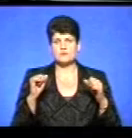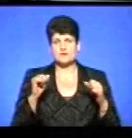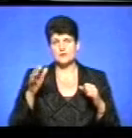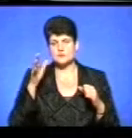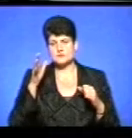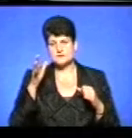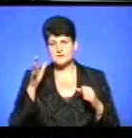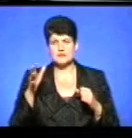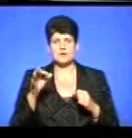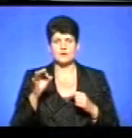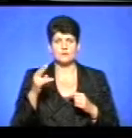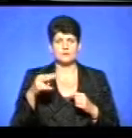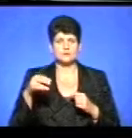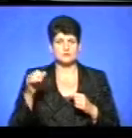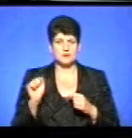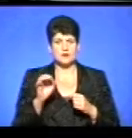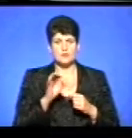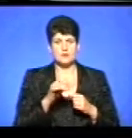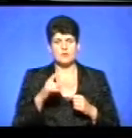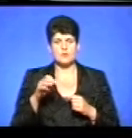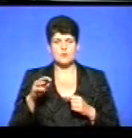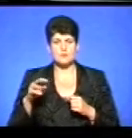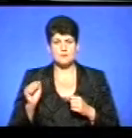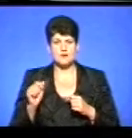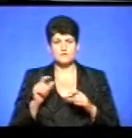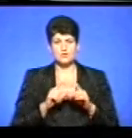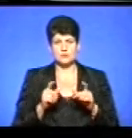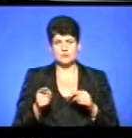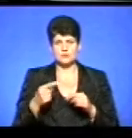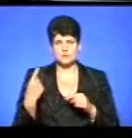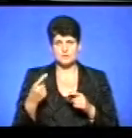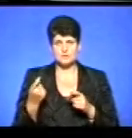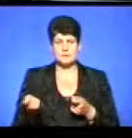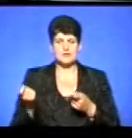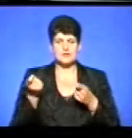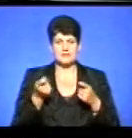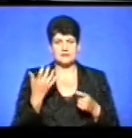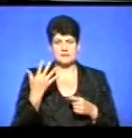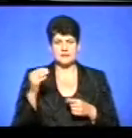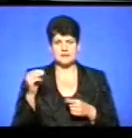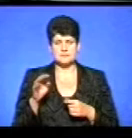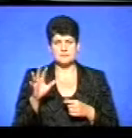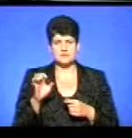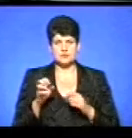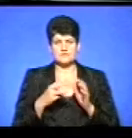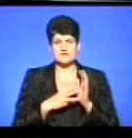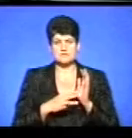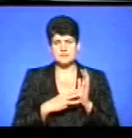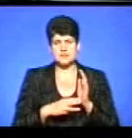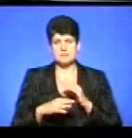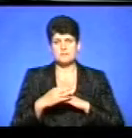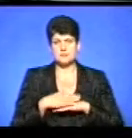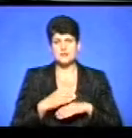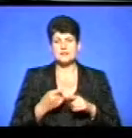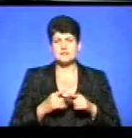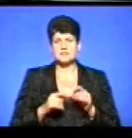науки і освіти облдержадміністрації Ольга Хома, до шкіл Тернопільської області привезли 5580 парт, а це